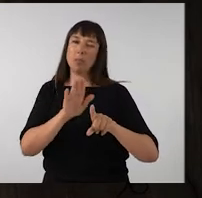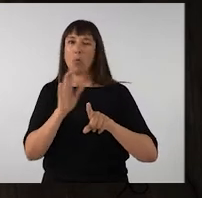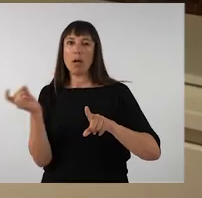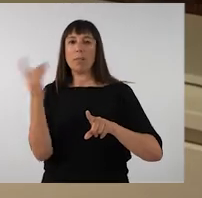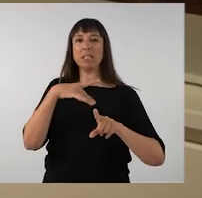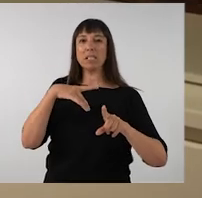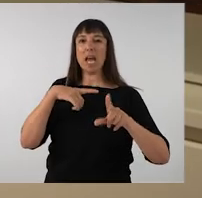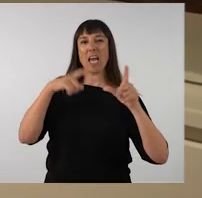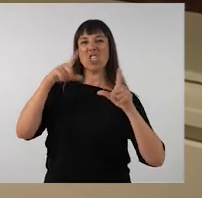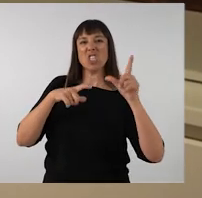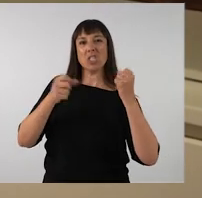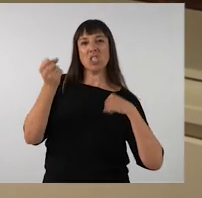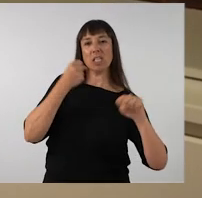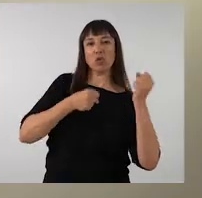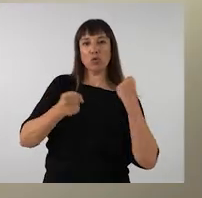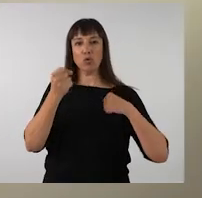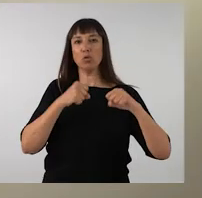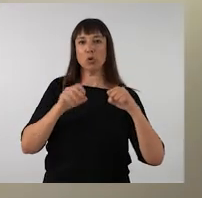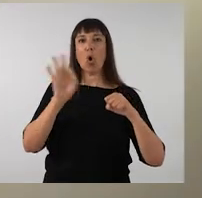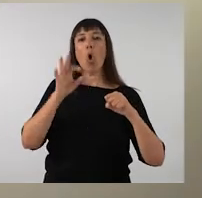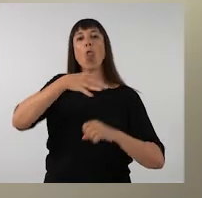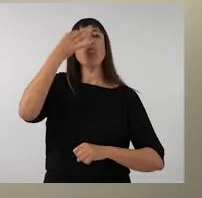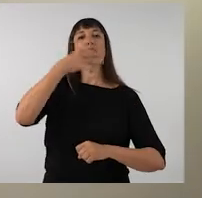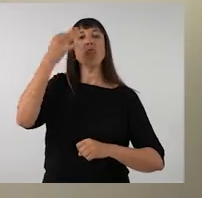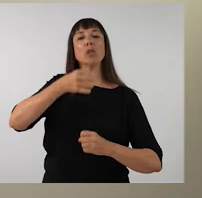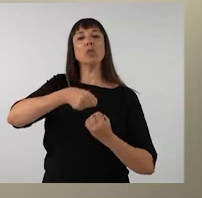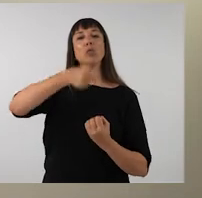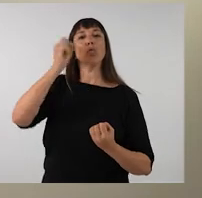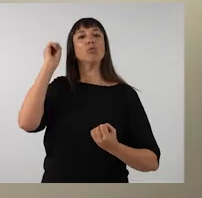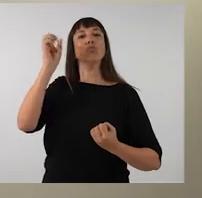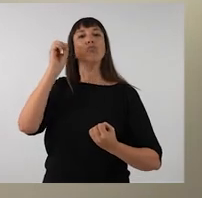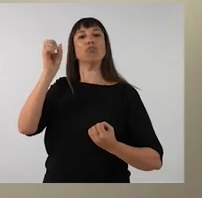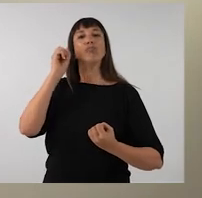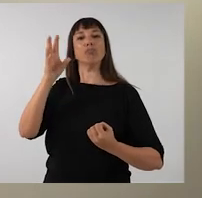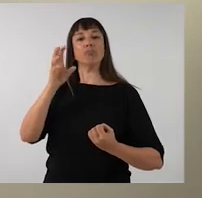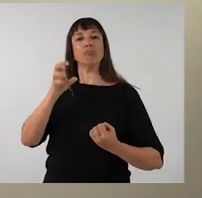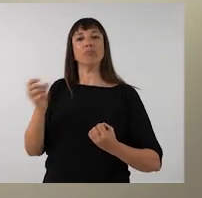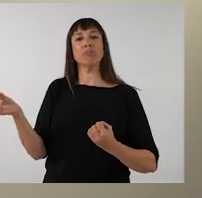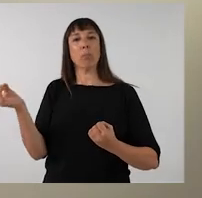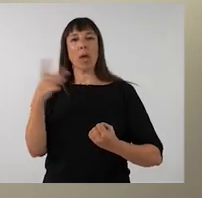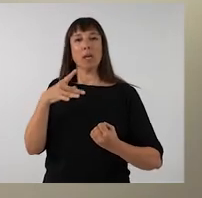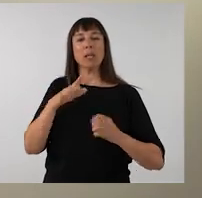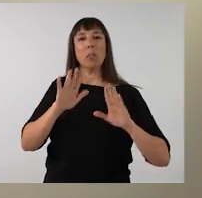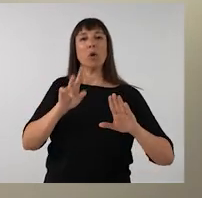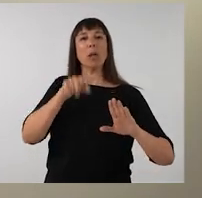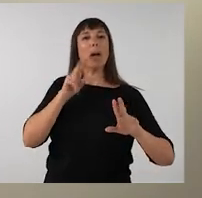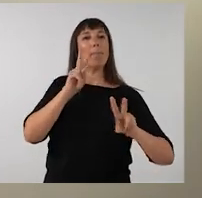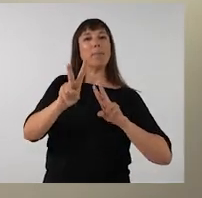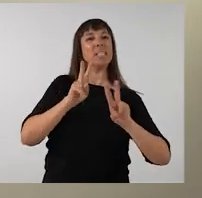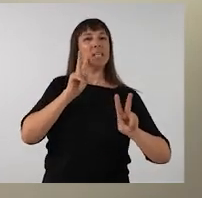discrets que els gestos i la corpografia de les grans arengues o dels grans discursos, però també moldegen aquesta